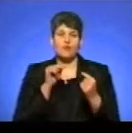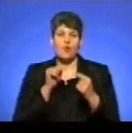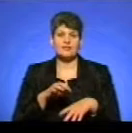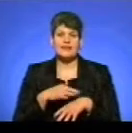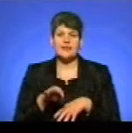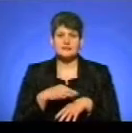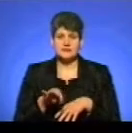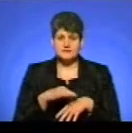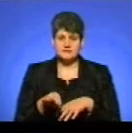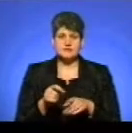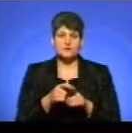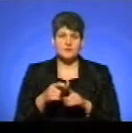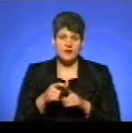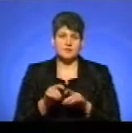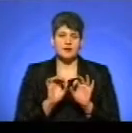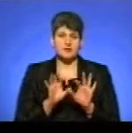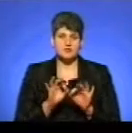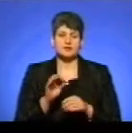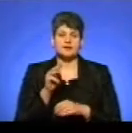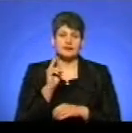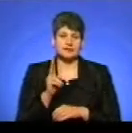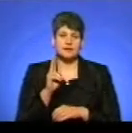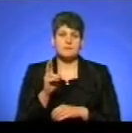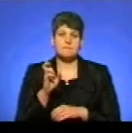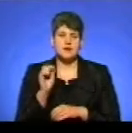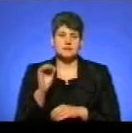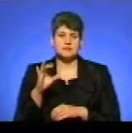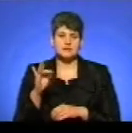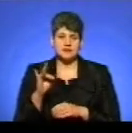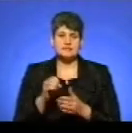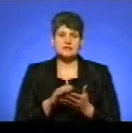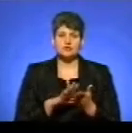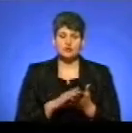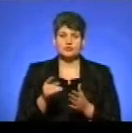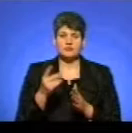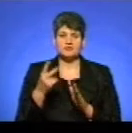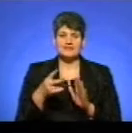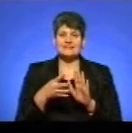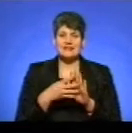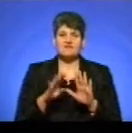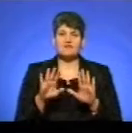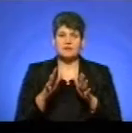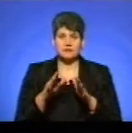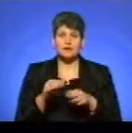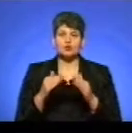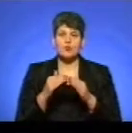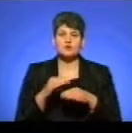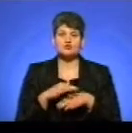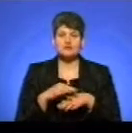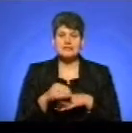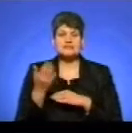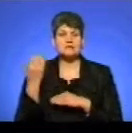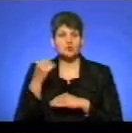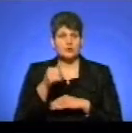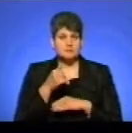словами речніці патрульної поліції Катерини Басалиги, у Тернополі зареєстровано 29 випадків домашнього насильства за минулий місяць. Про те,